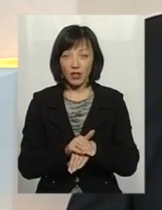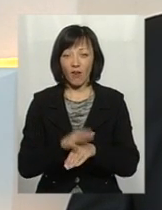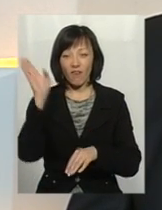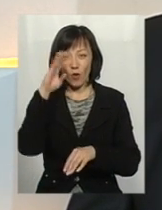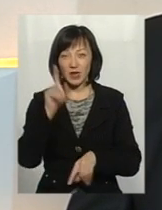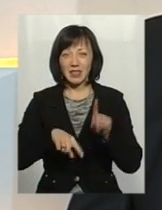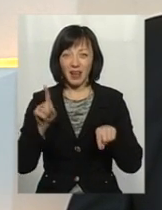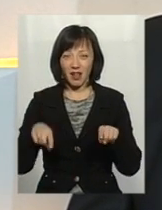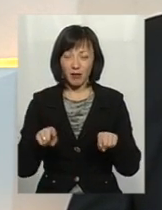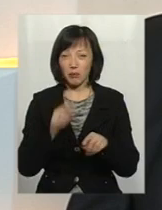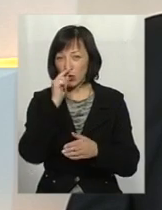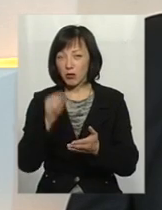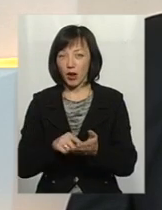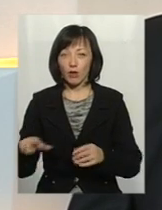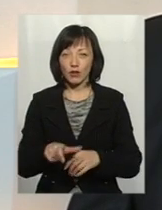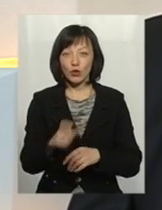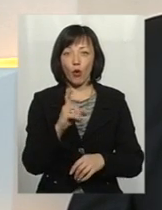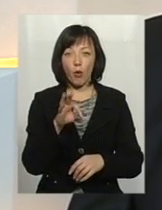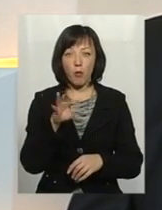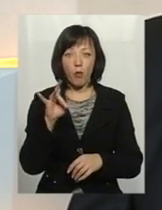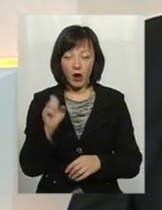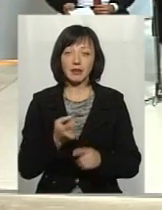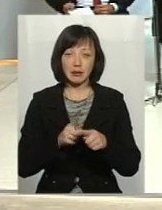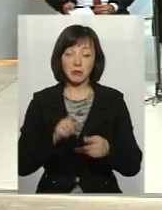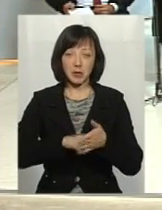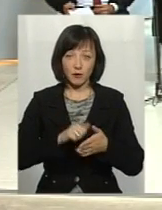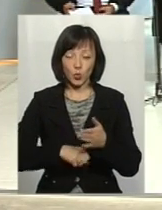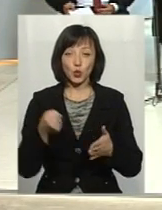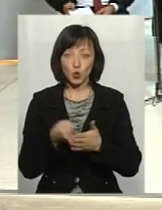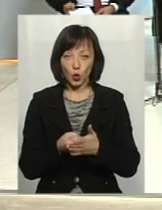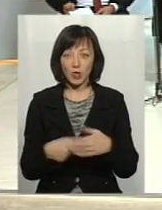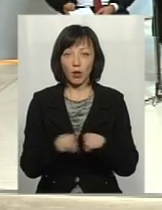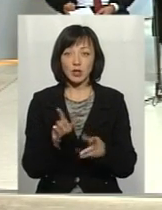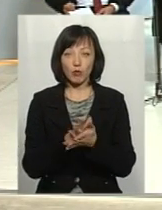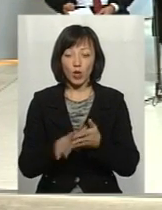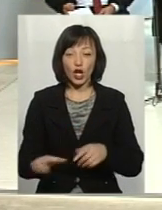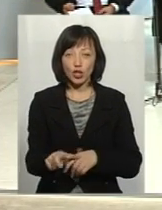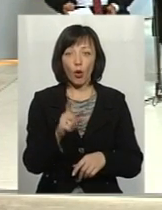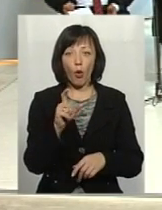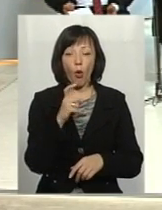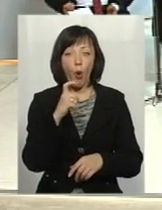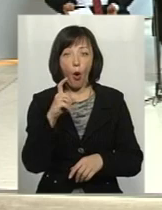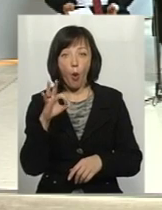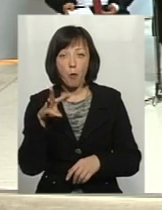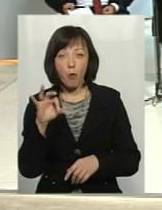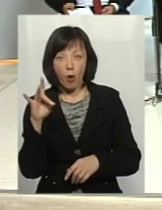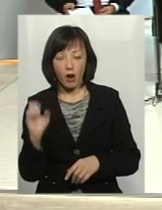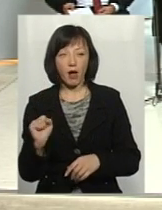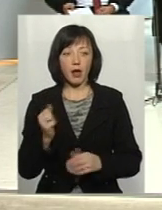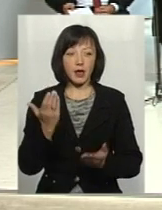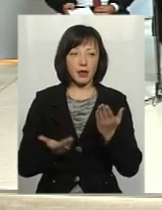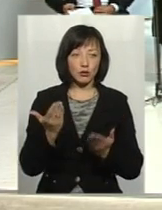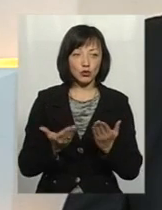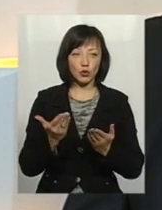механічними очисткою потрапляють у річку Хомору, що призводить до також забруднення річки Хомора, і зазначу, що якщо